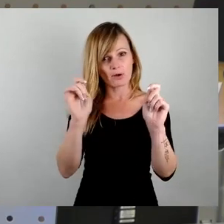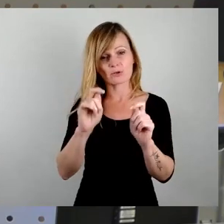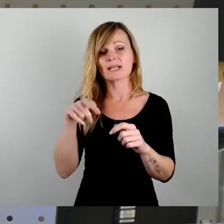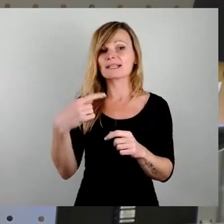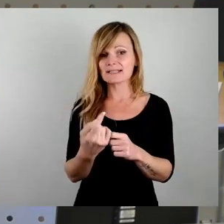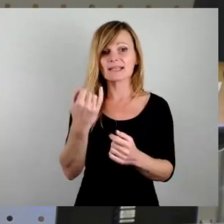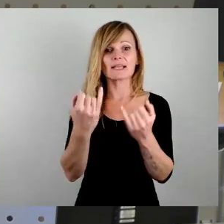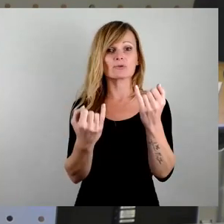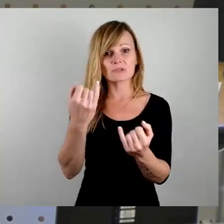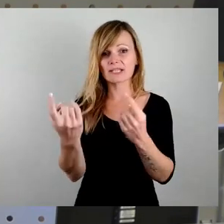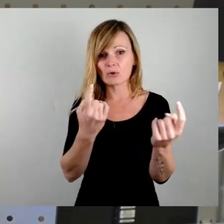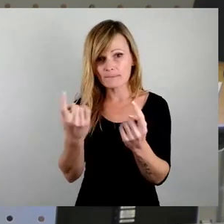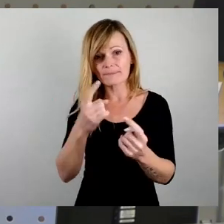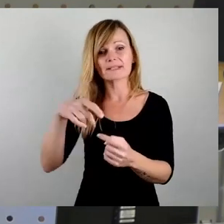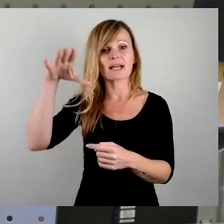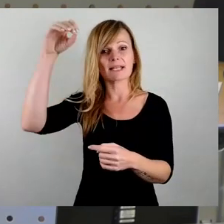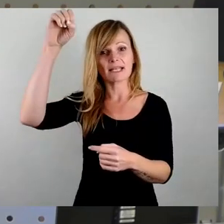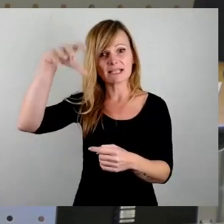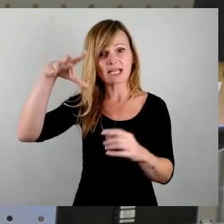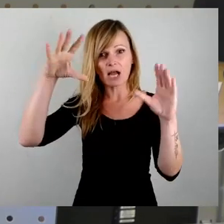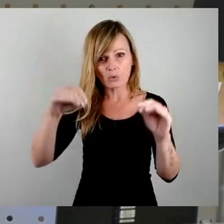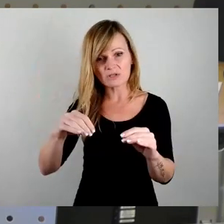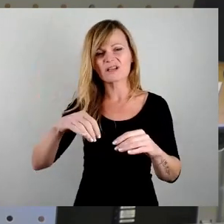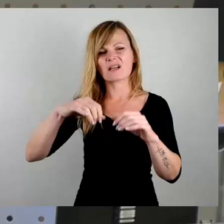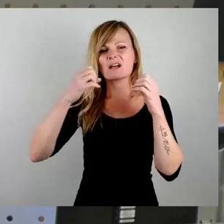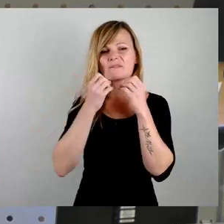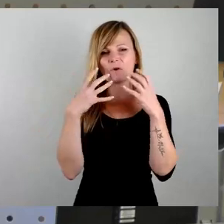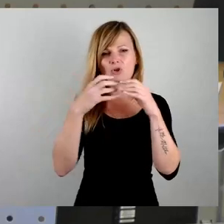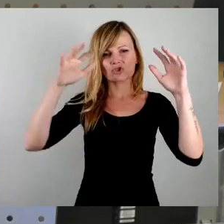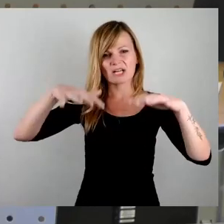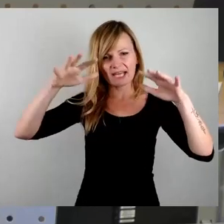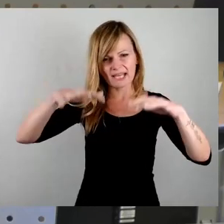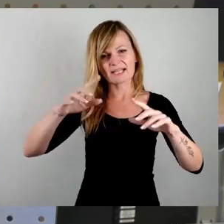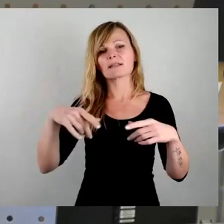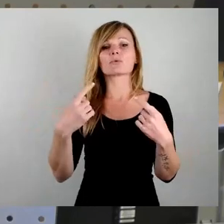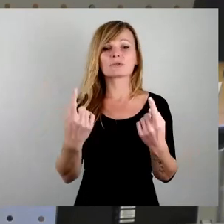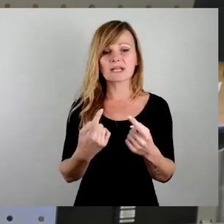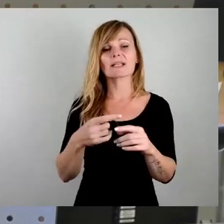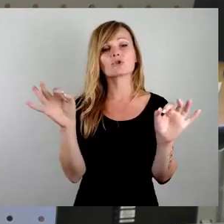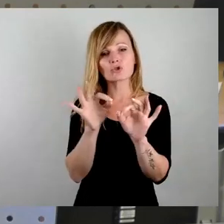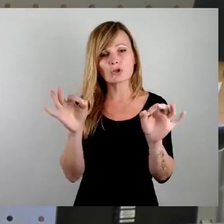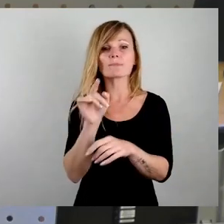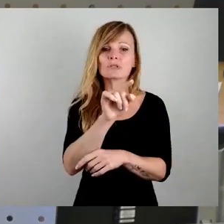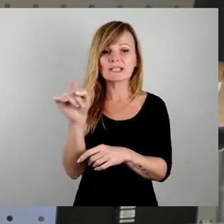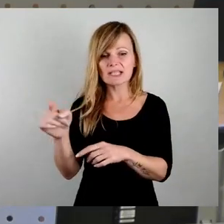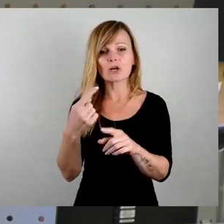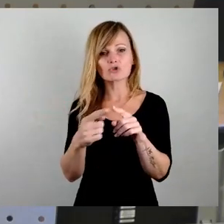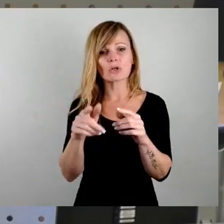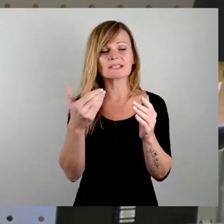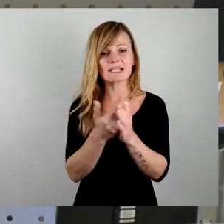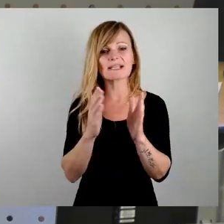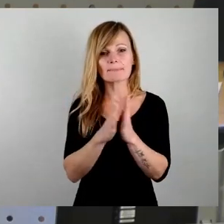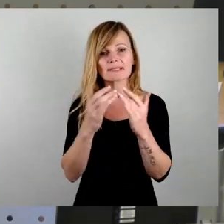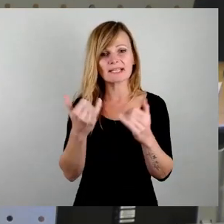Dann geht das Licht aus, die Frösche regnen und es wird alles ganz, ganz schlimm. Und ihr seid schuld. Also gebt doch bitte jetzt sofort die 50 Millionen.